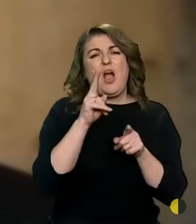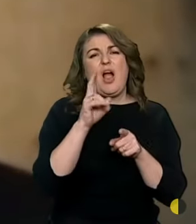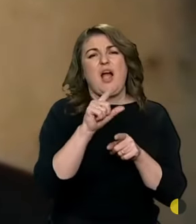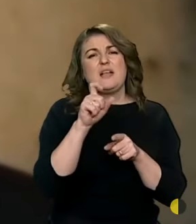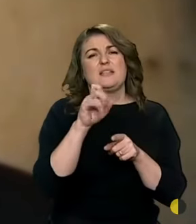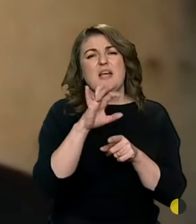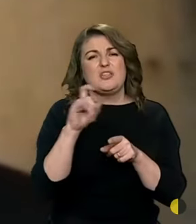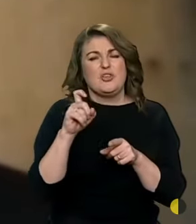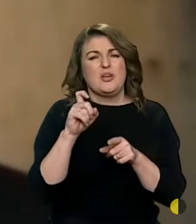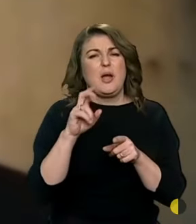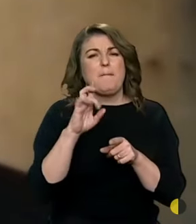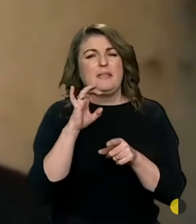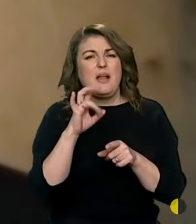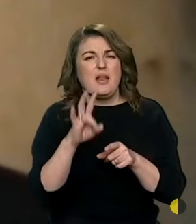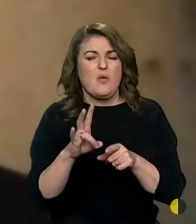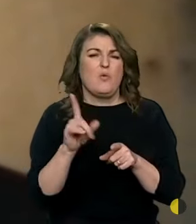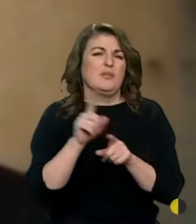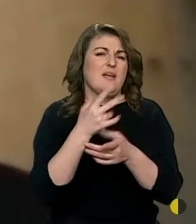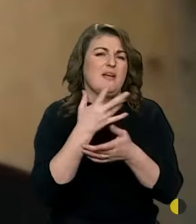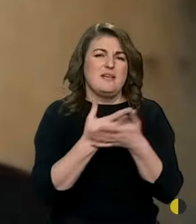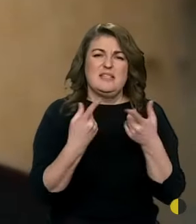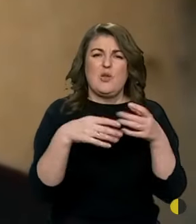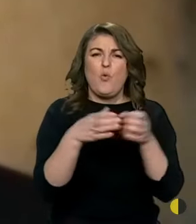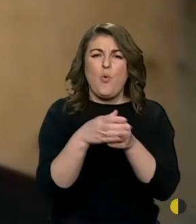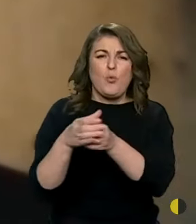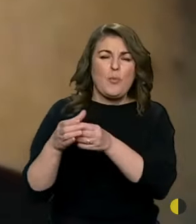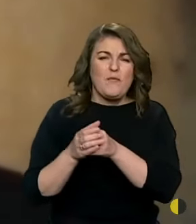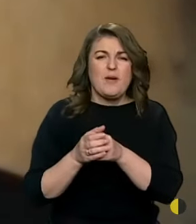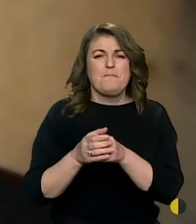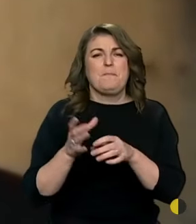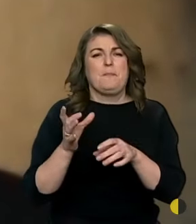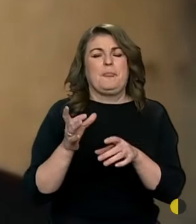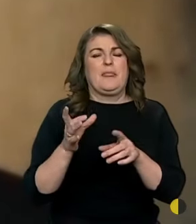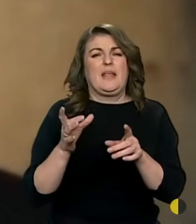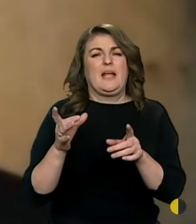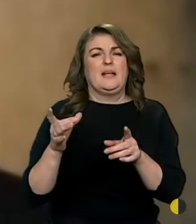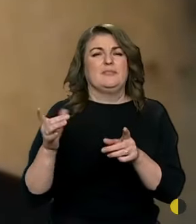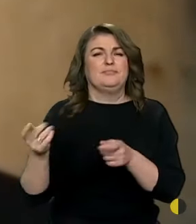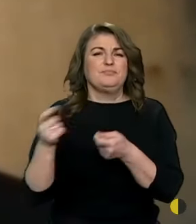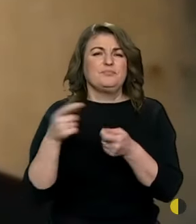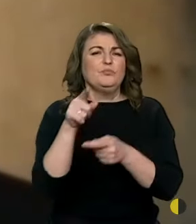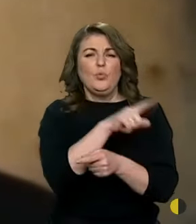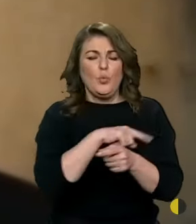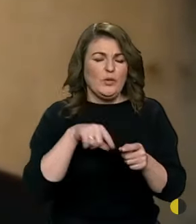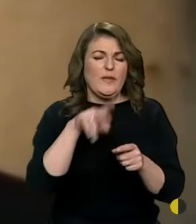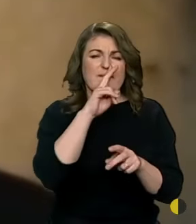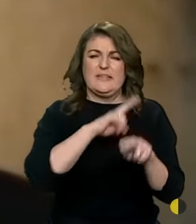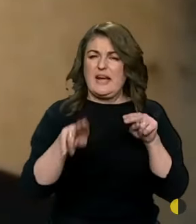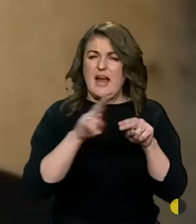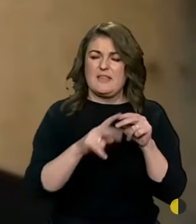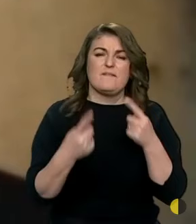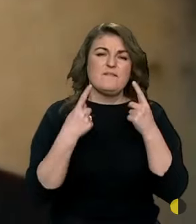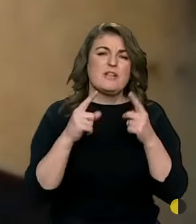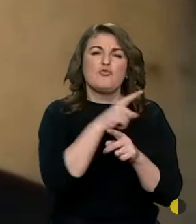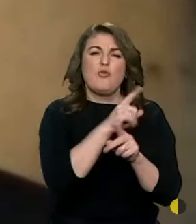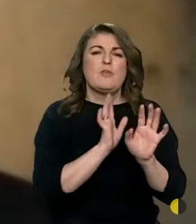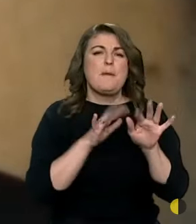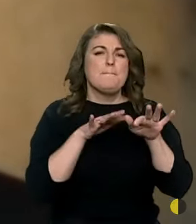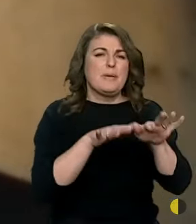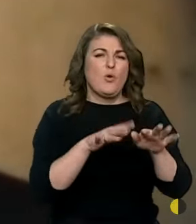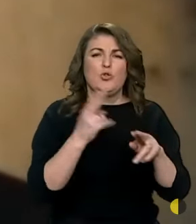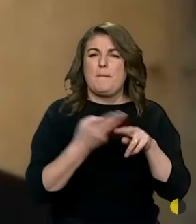батальйонів, і різних тут угрупувань найманців. Вони втрати великі, тому що вони піхоту